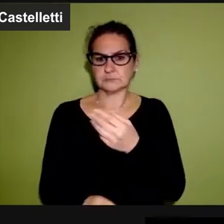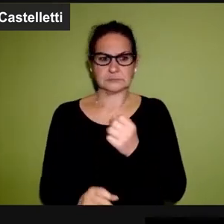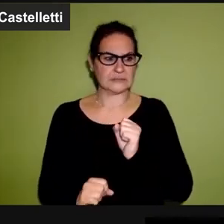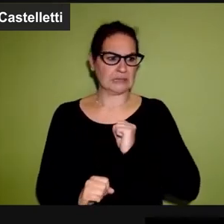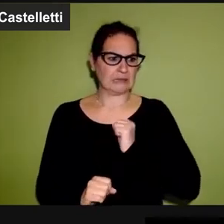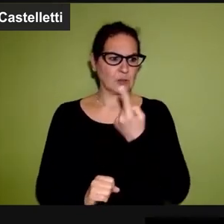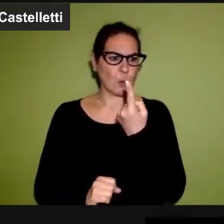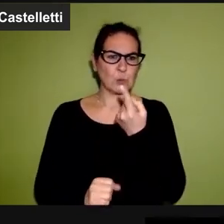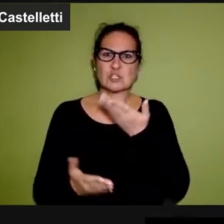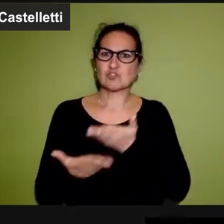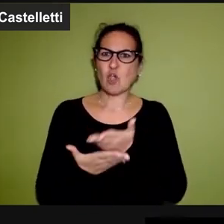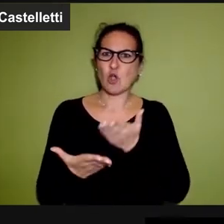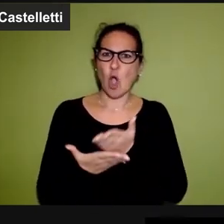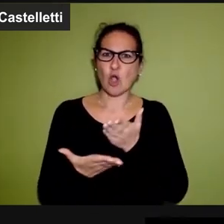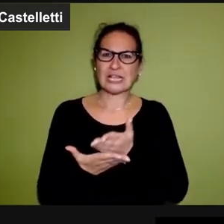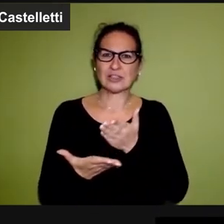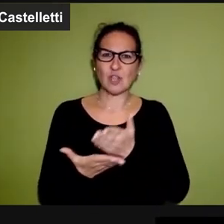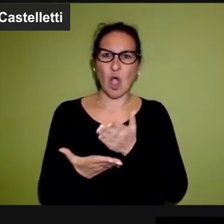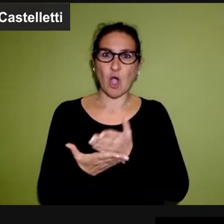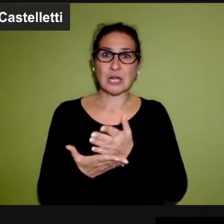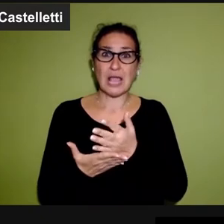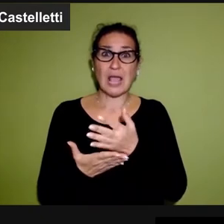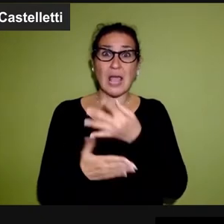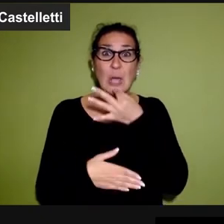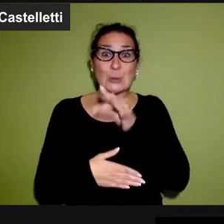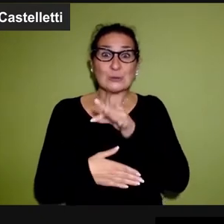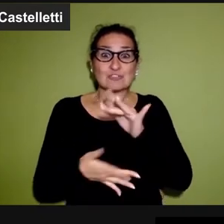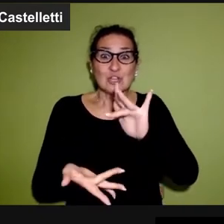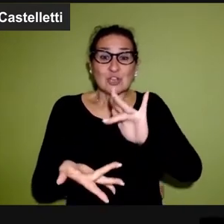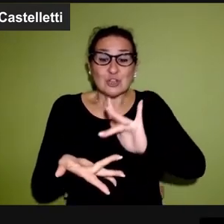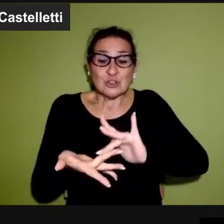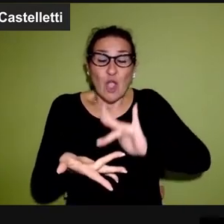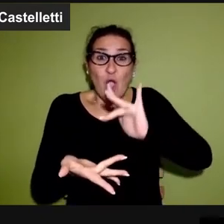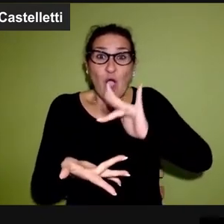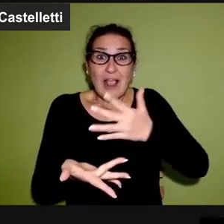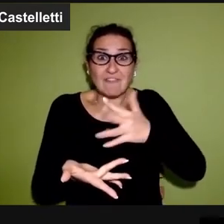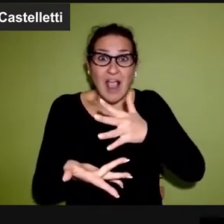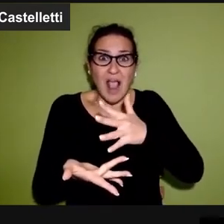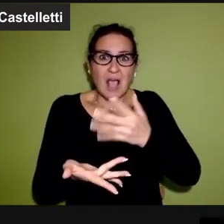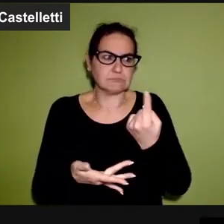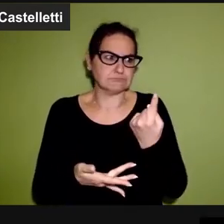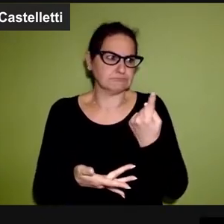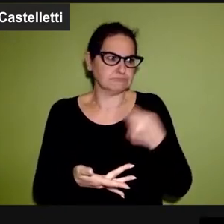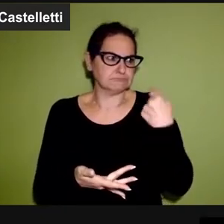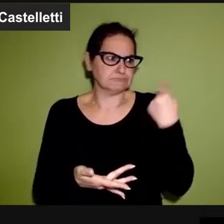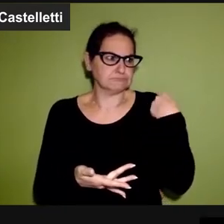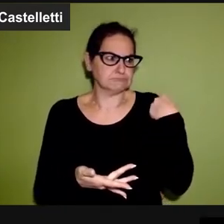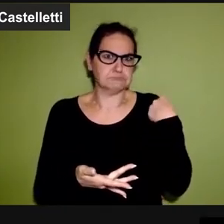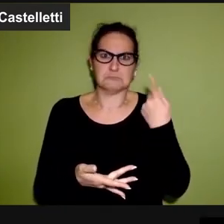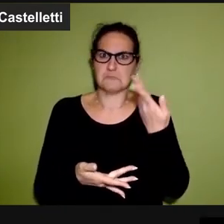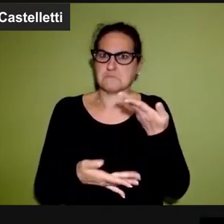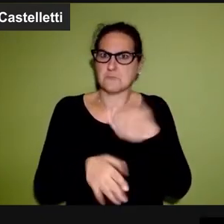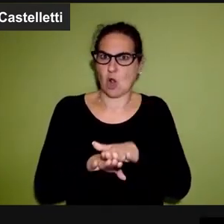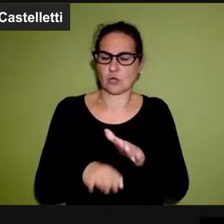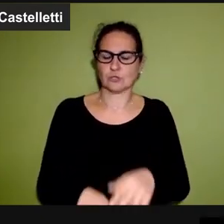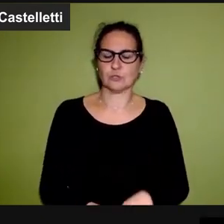l'altro credo che sia morto uno dei soccorritori, l'unico che era riuscito a toccare questo bambino. Ora,